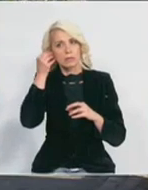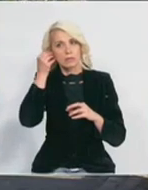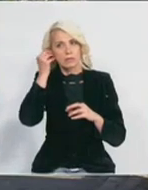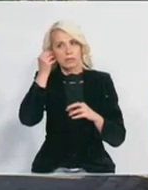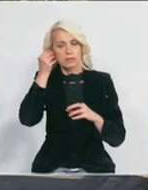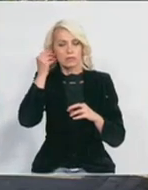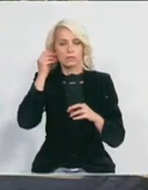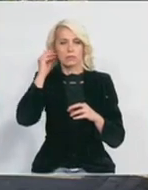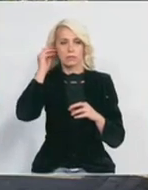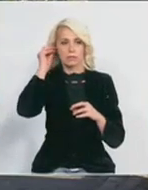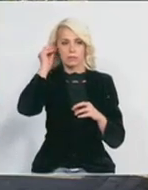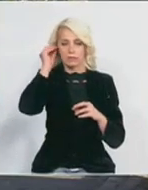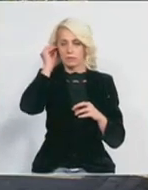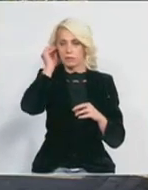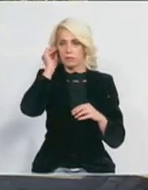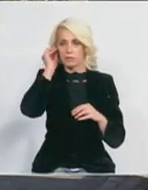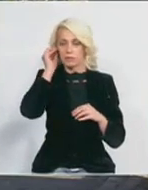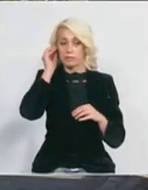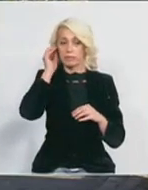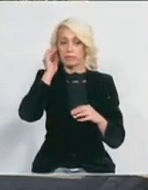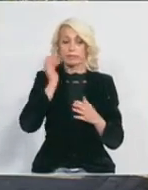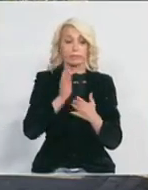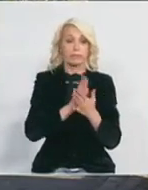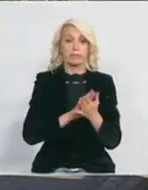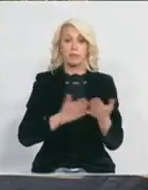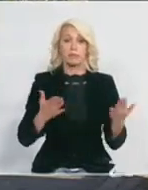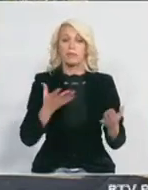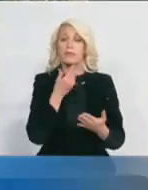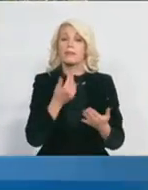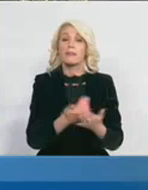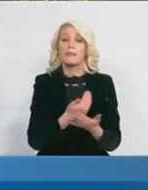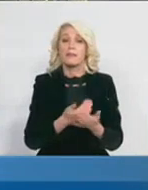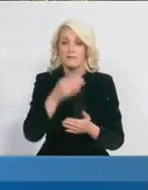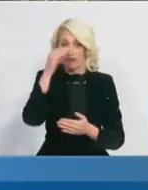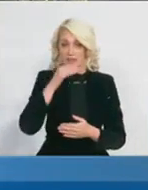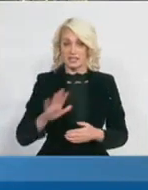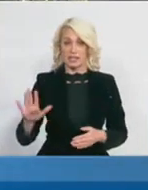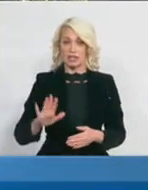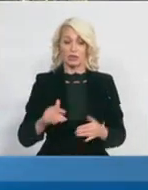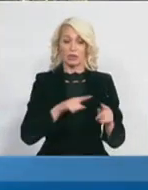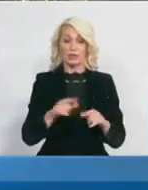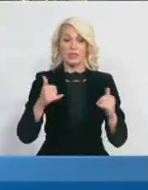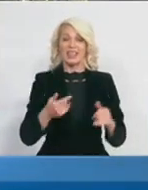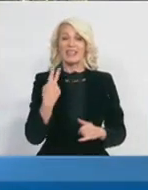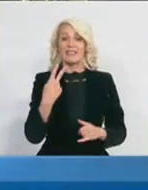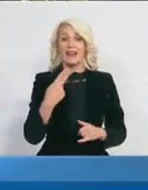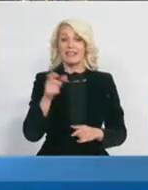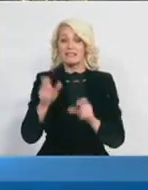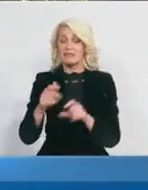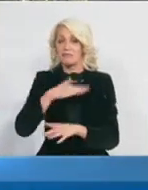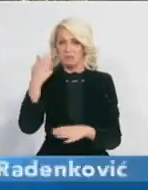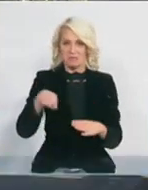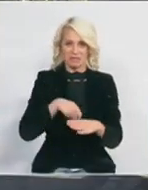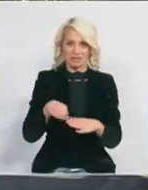Za početak ovog uključenja jedna lepa vest iz Niša. Do sada je 20 osoba, 20 pacijenata izlečeno. 20